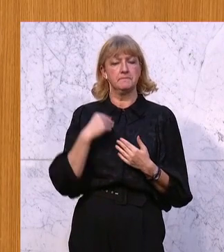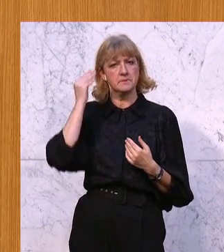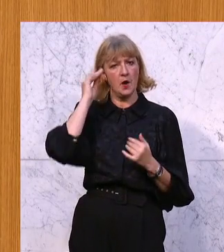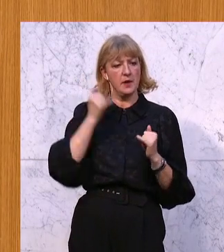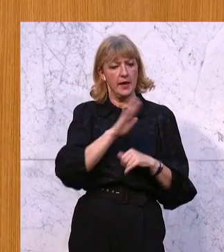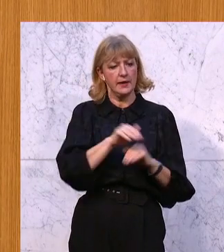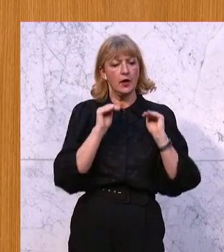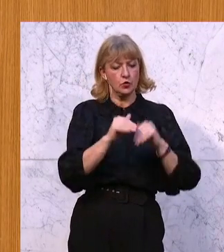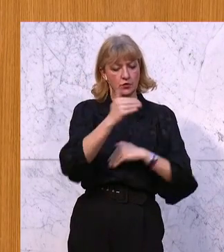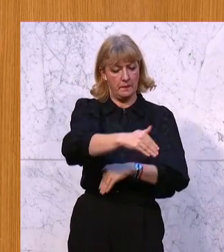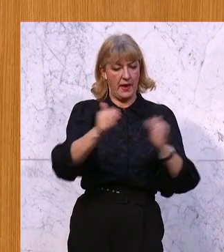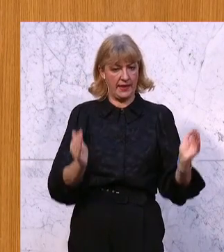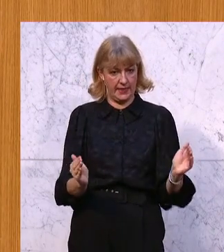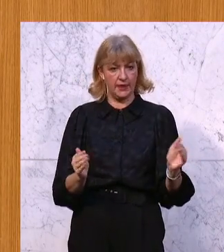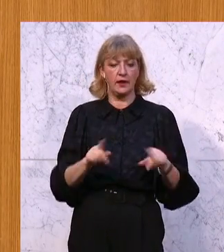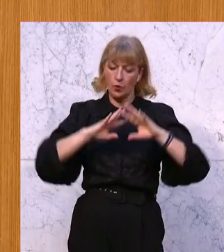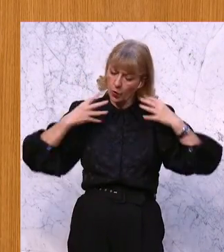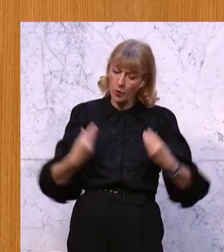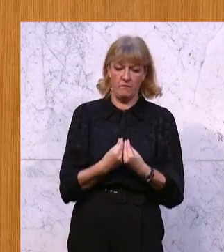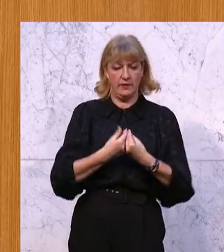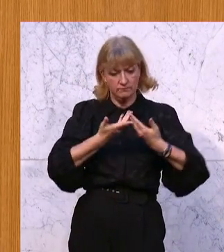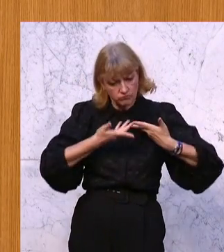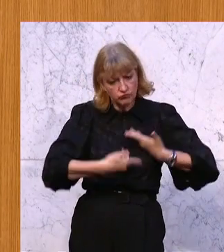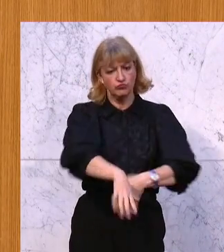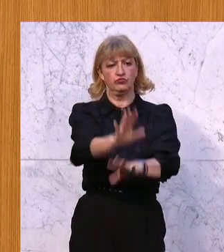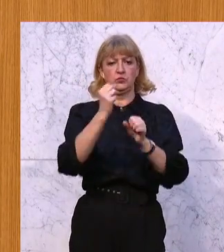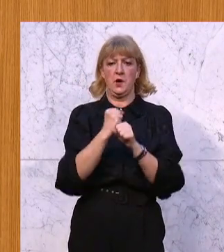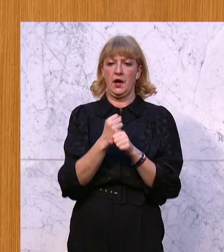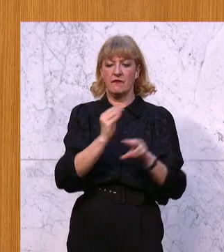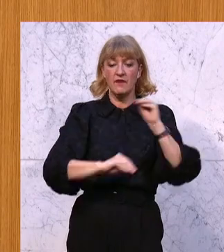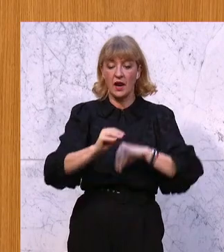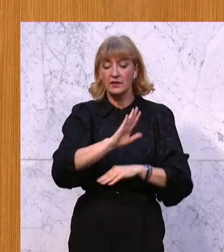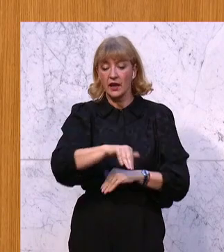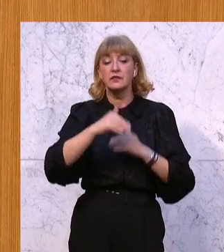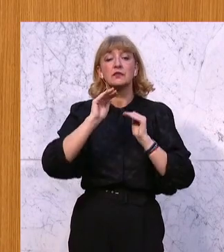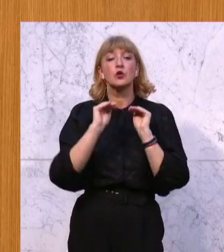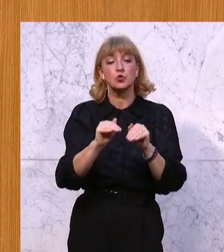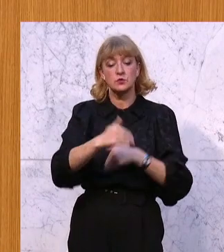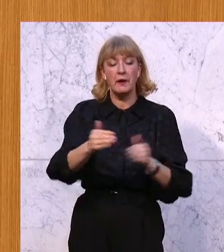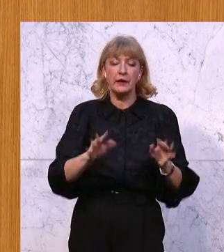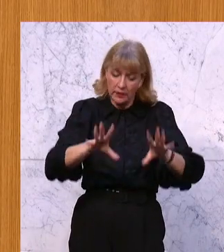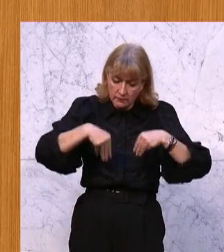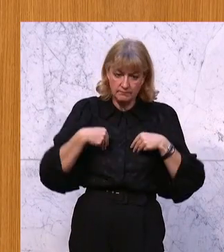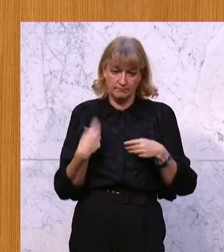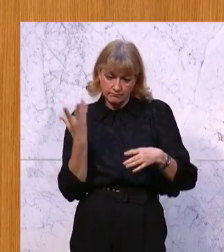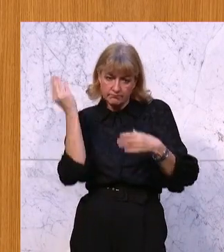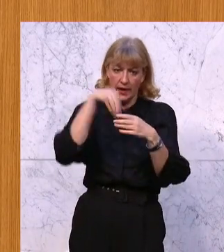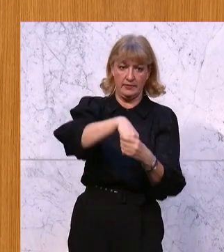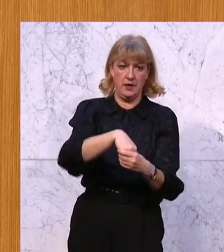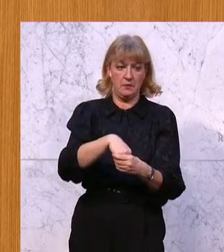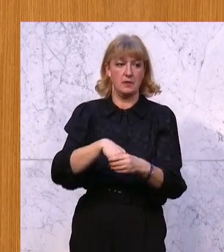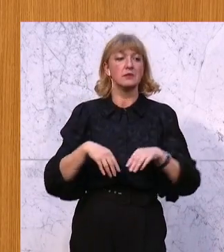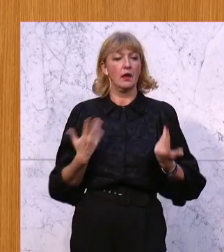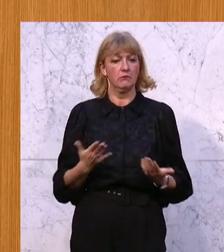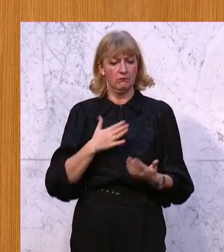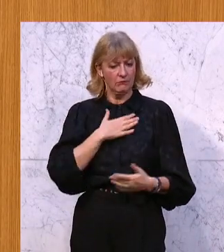diese Kinderschutzpakete, dass wir das umfassend auf den Weg bringen, dass die Vereine diese Kinderschutzpakete auch annehmen und etablieren, damit unsere